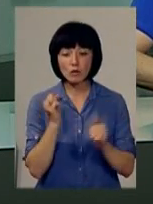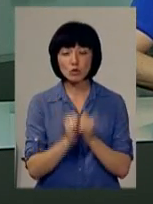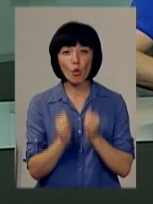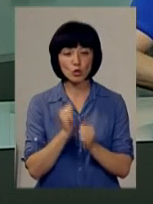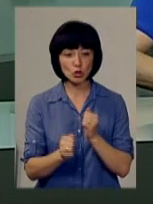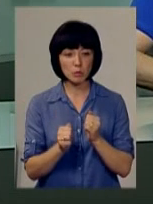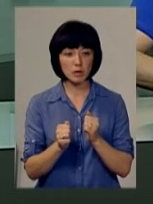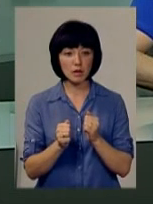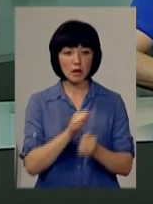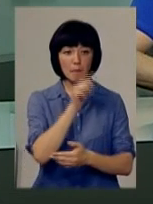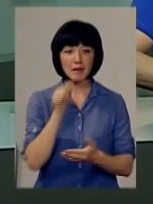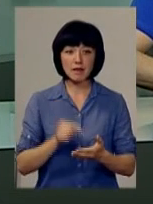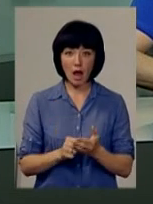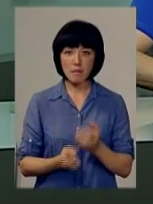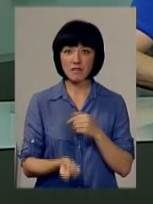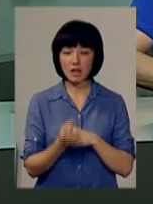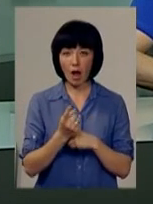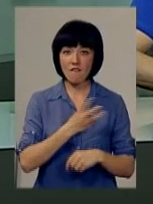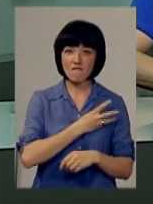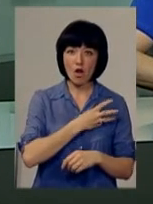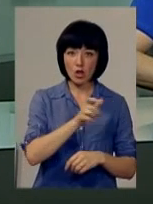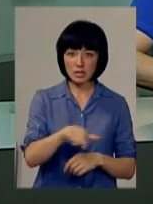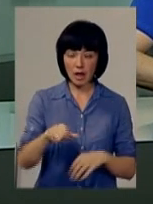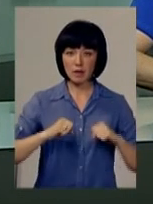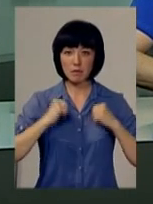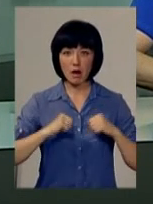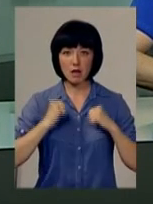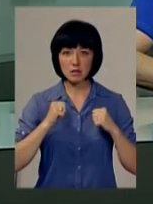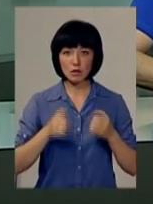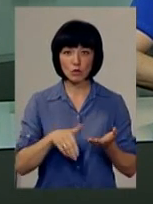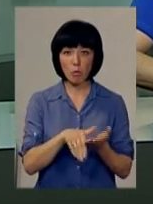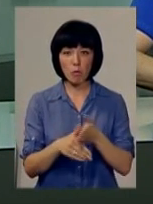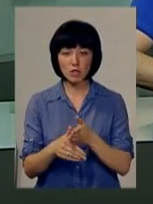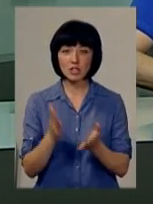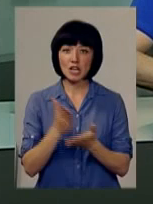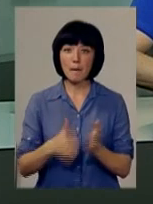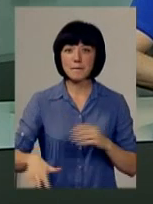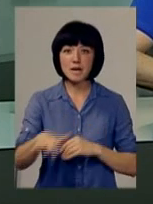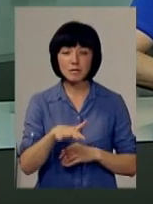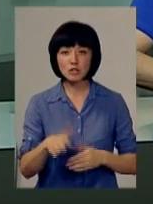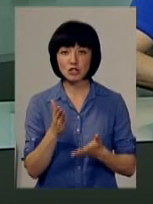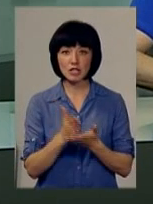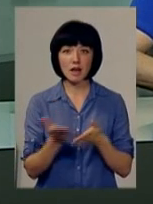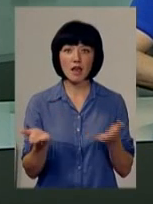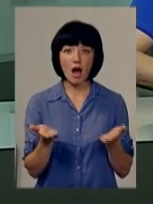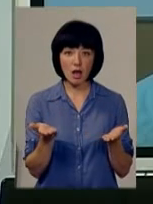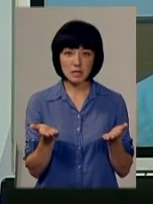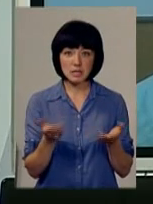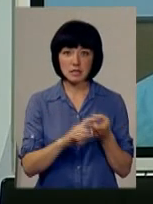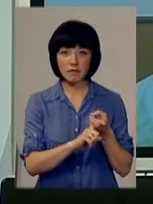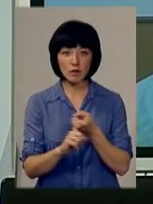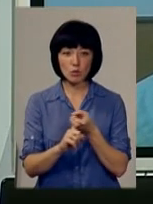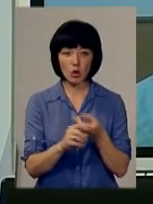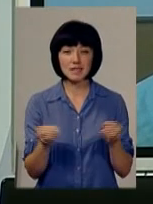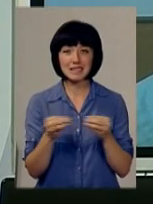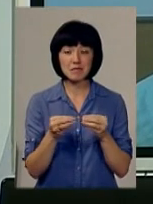кожним питанням, які виникають волонтерів, ми стараємося якось їм помогти. Чи то є приміщення, чи то є якесь зв'язок